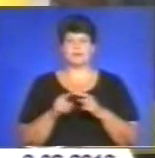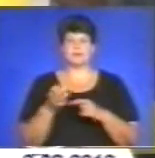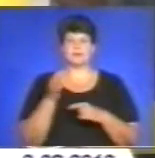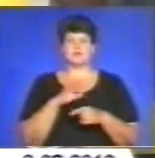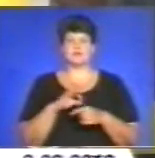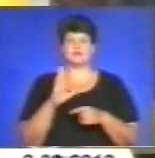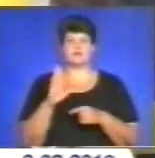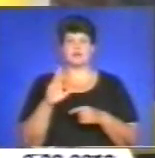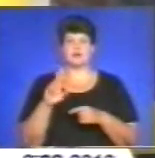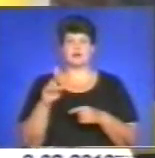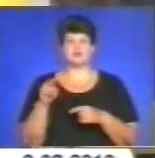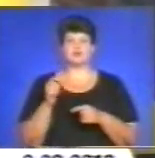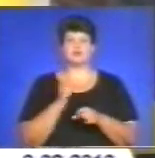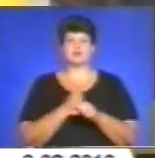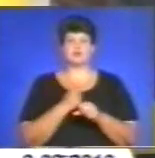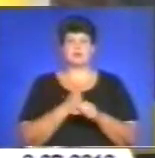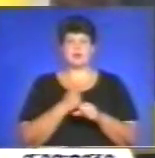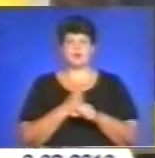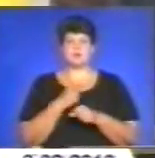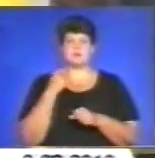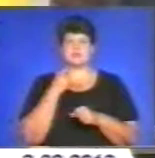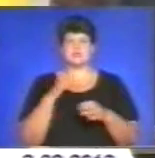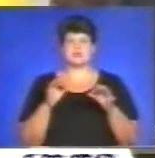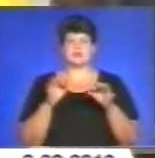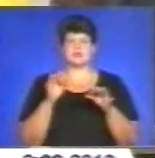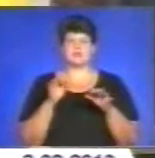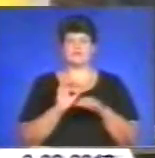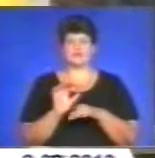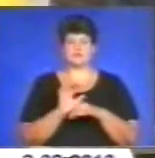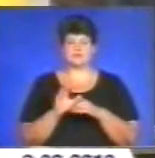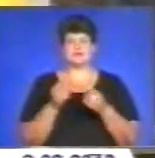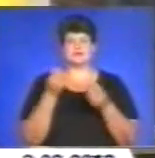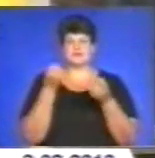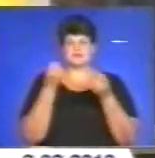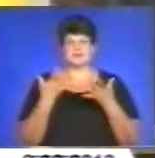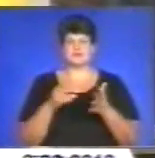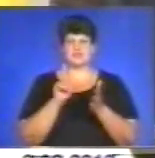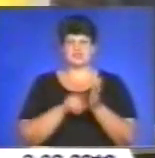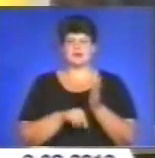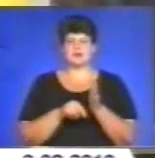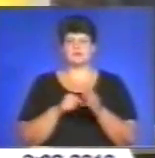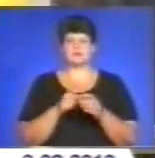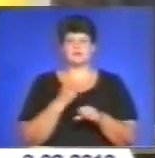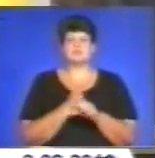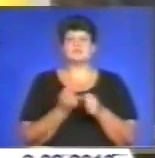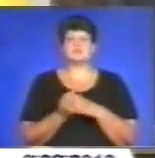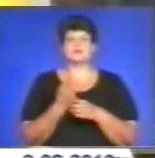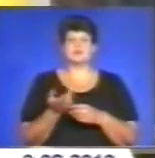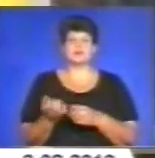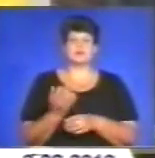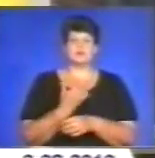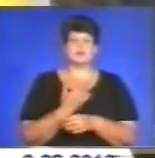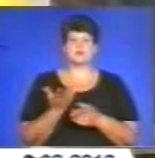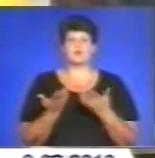Що виробляють м'ясні вироби? Із дешевих імпортних субпродуктів? Звідки вони приходять? Якої